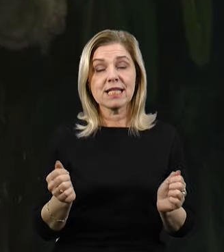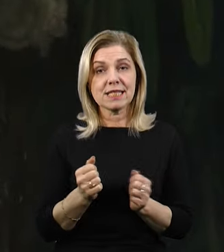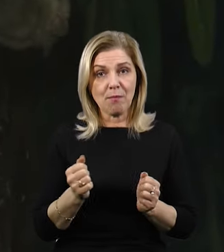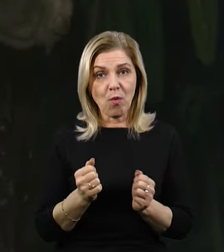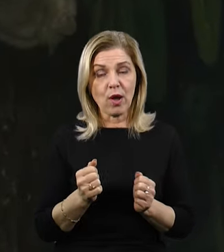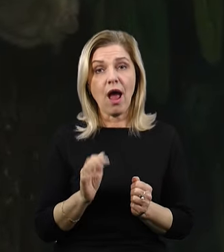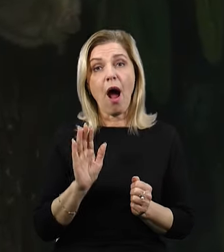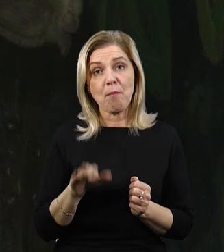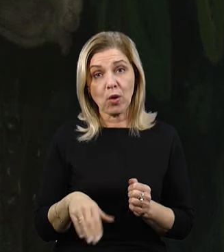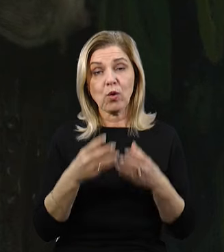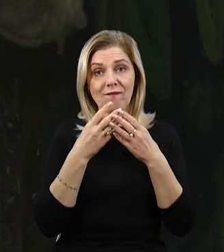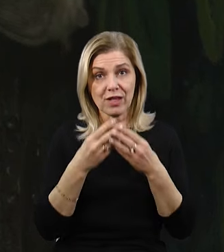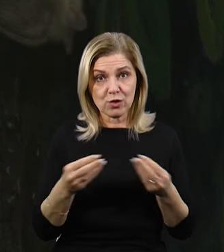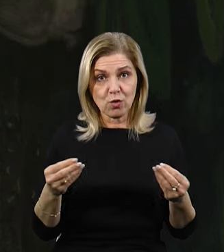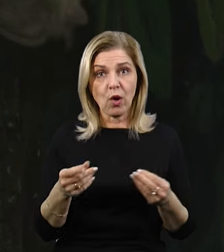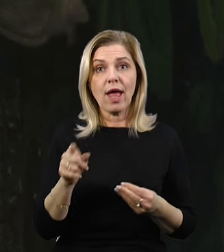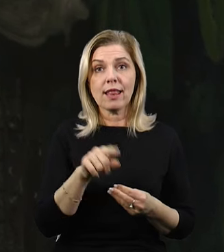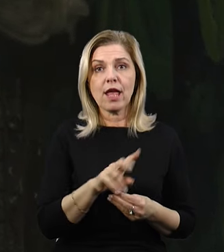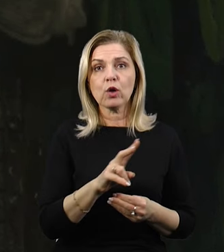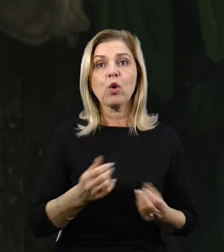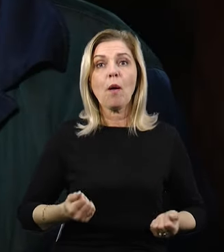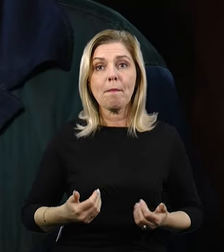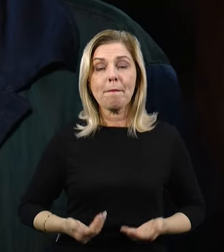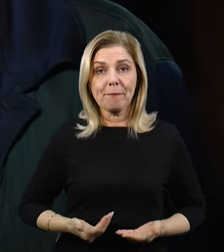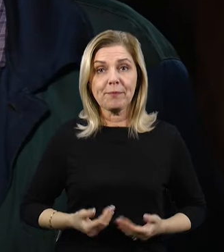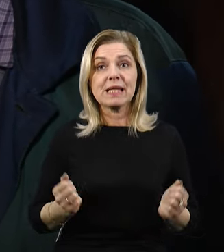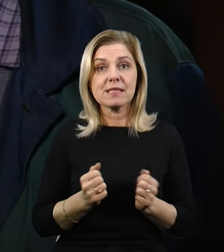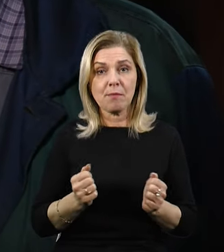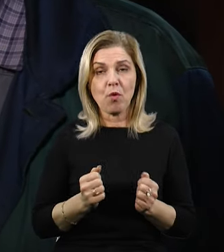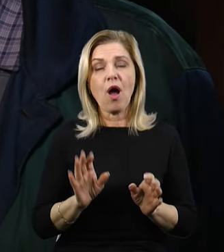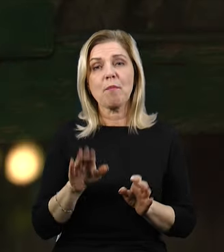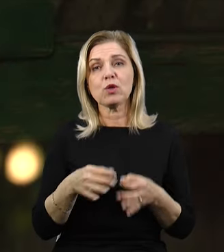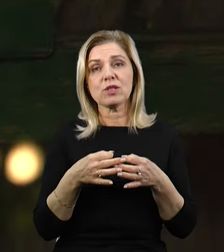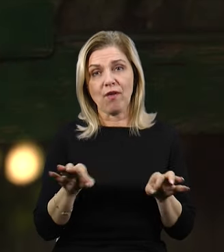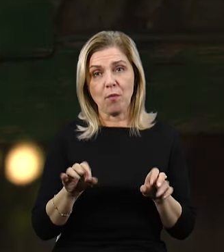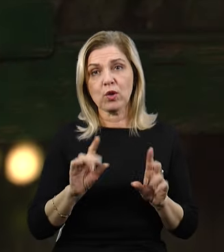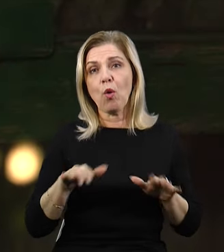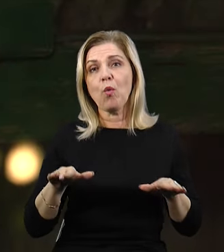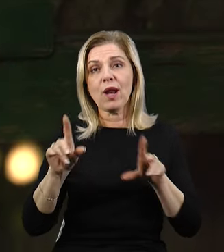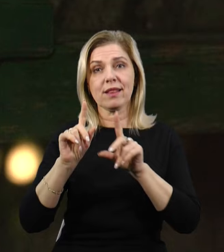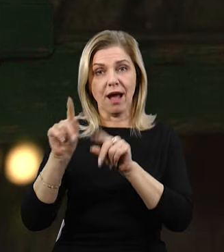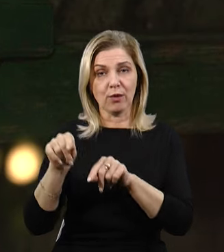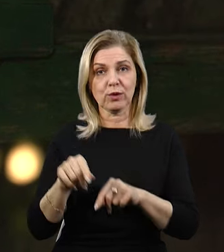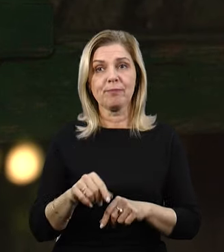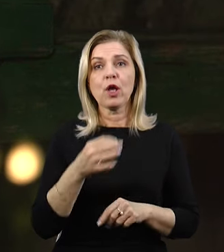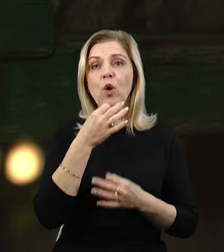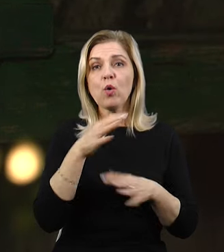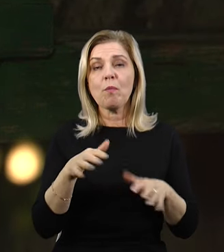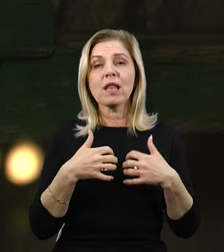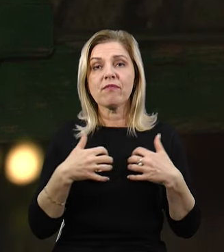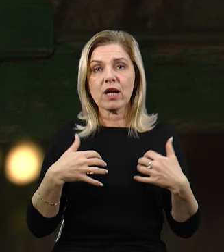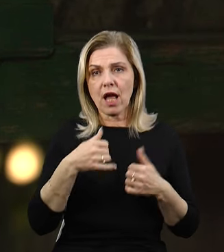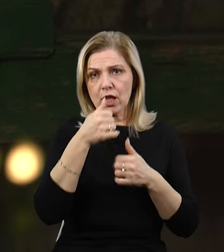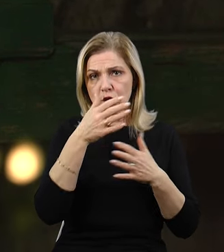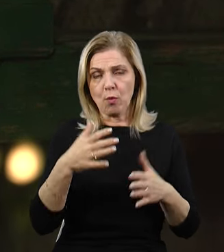зимують, а потім весною ті, хто перезимують, свободно влітають. Як і будь-яка дика тварина, кажани можуть